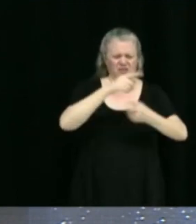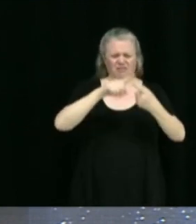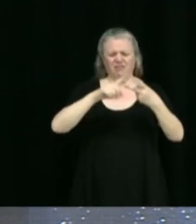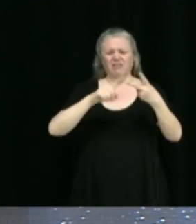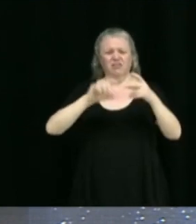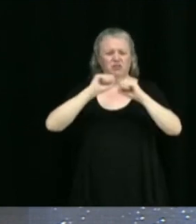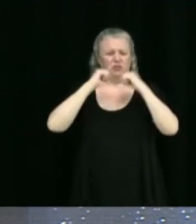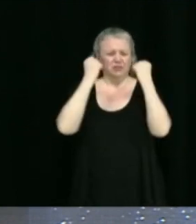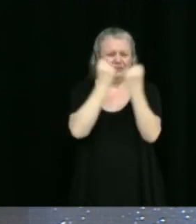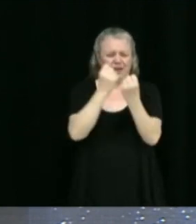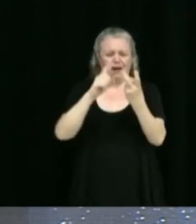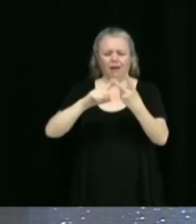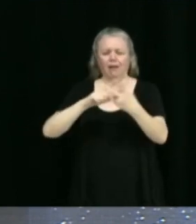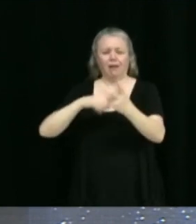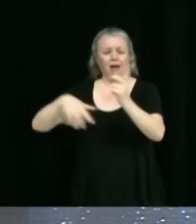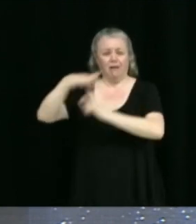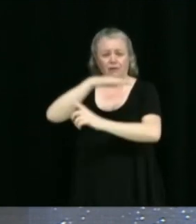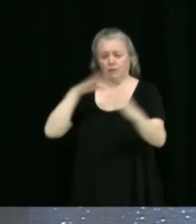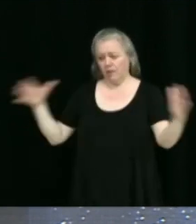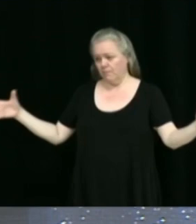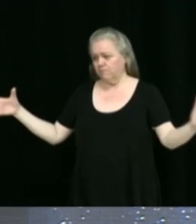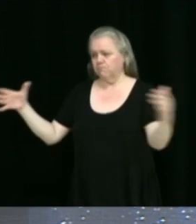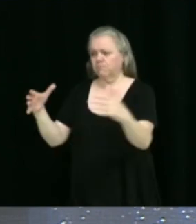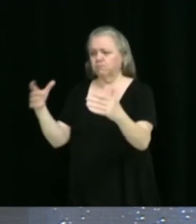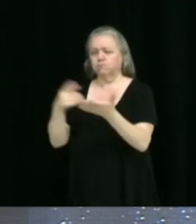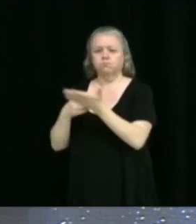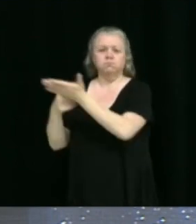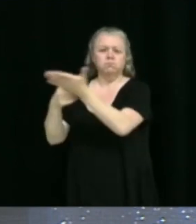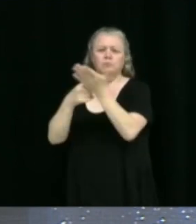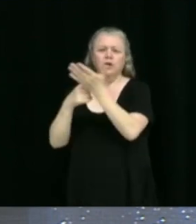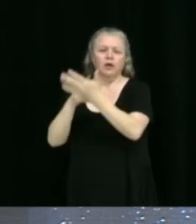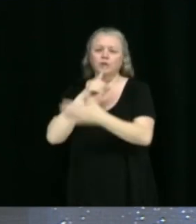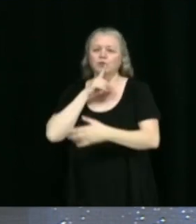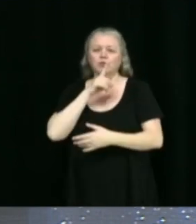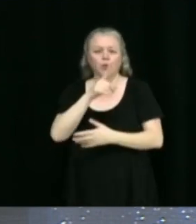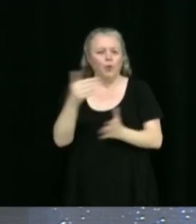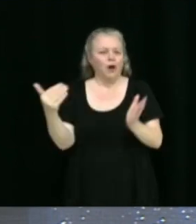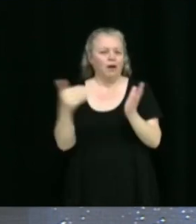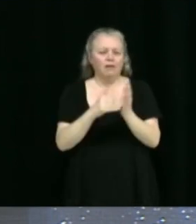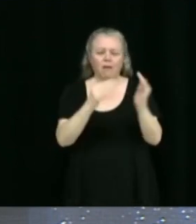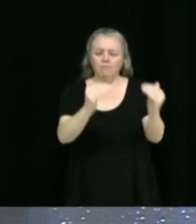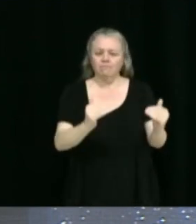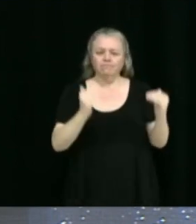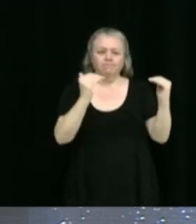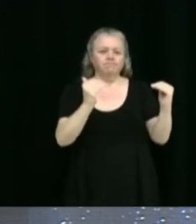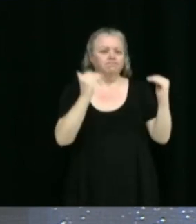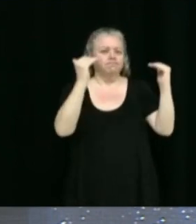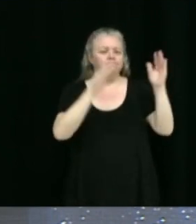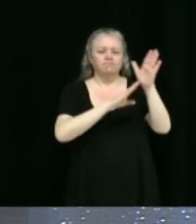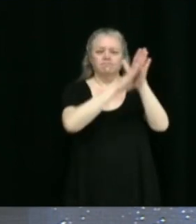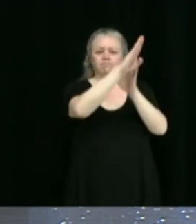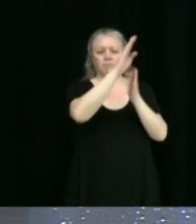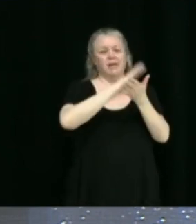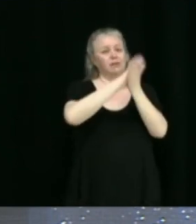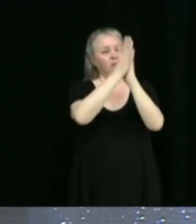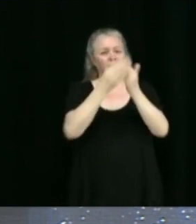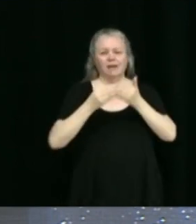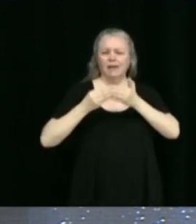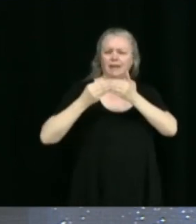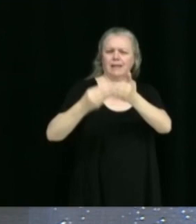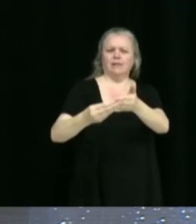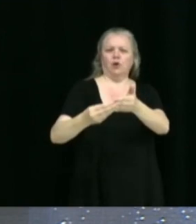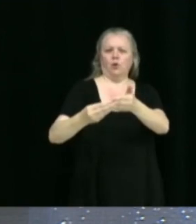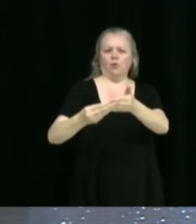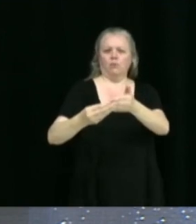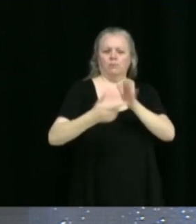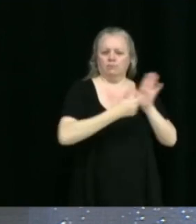environnemental, je suis persuadé qu'on va pouvoir atteindre de nouveaux sommets et une fois de plus exercer un leadership structurant